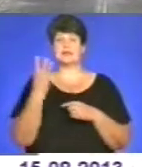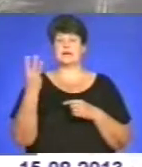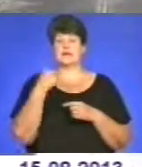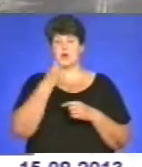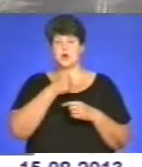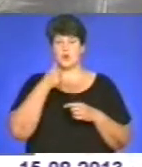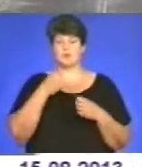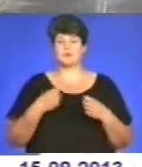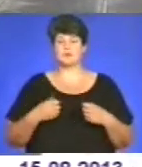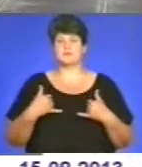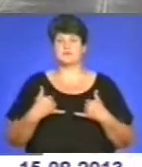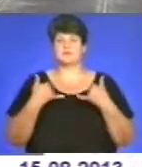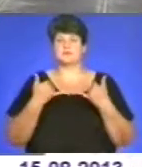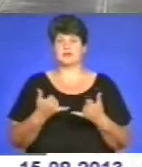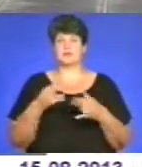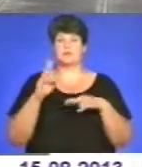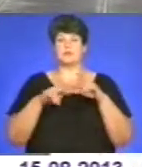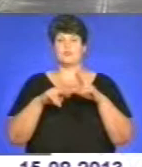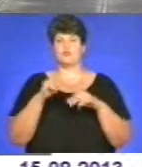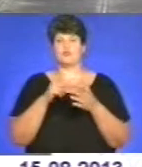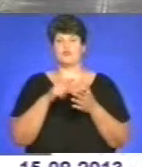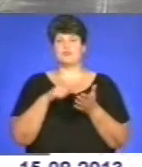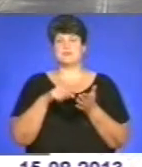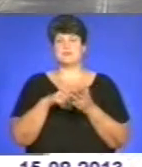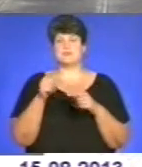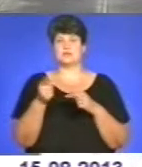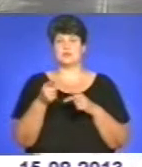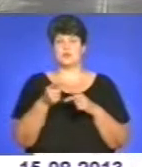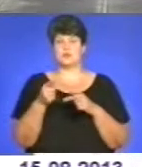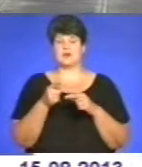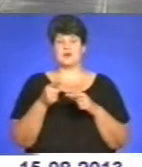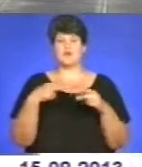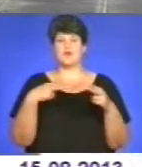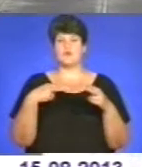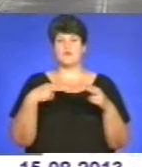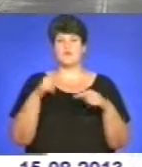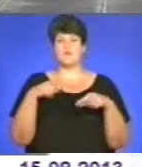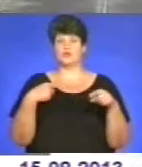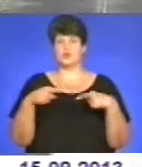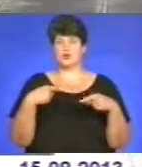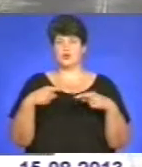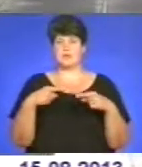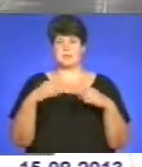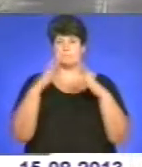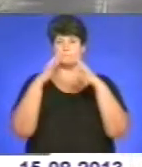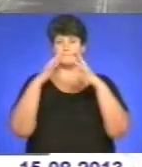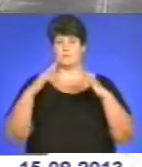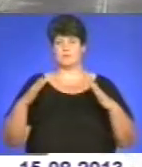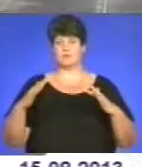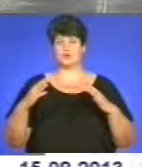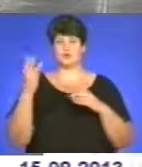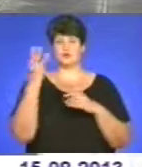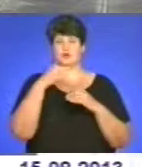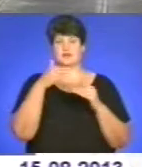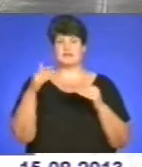присвятили побудові в місті Тернополі так званої футбольної піраміди, це трьохрівнової